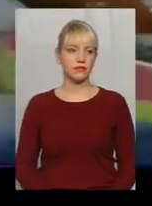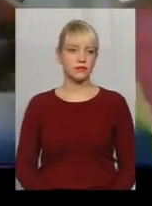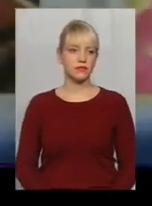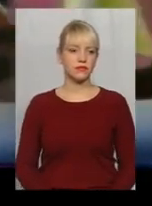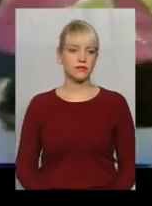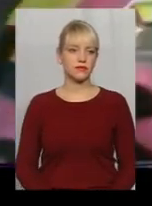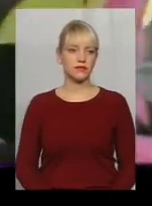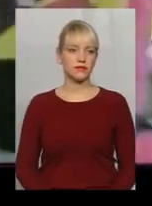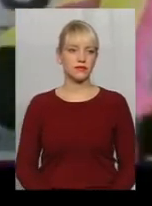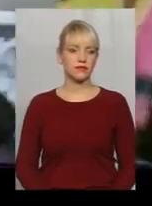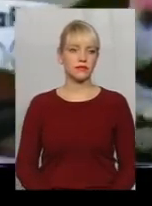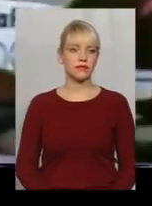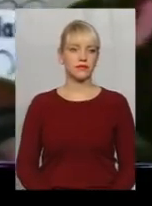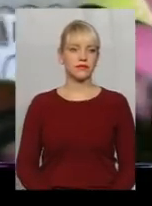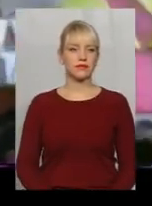О, прекрасно!